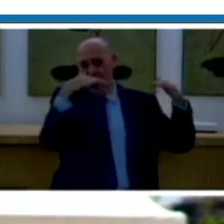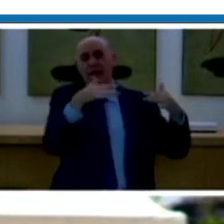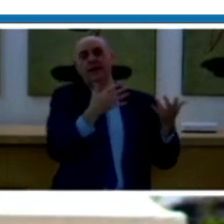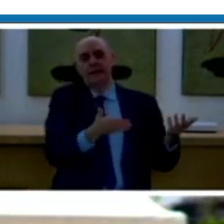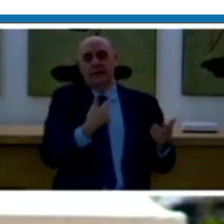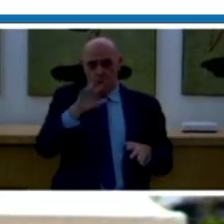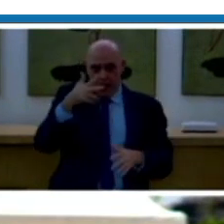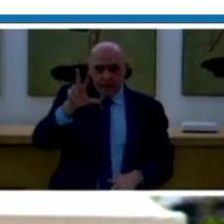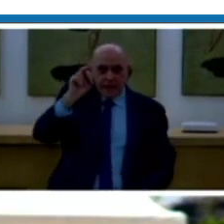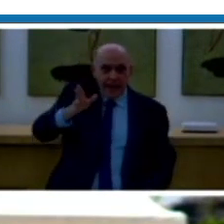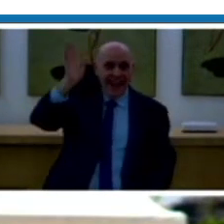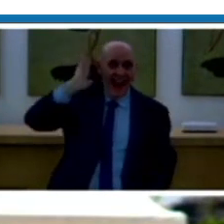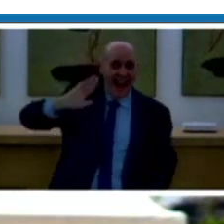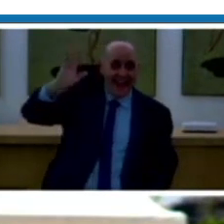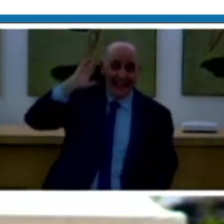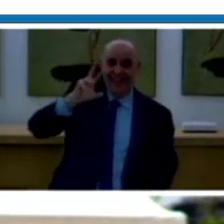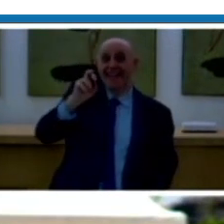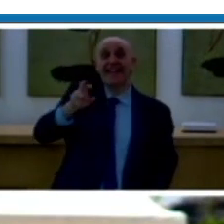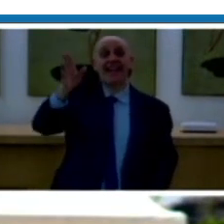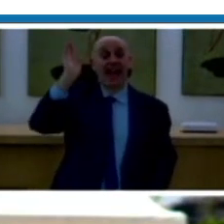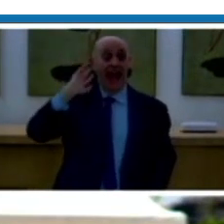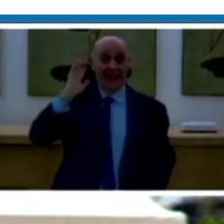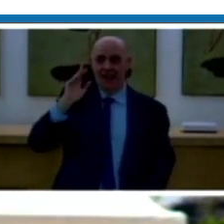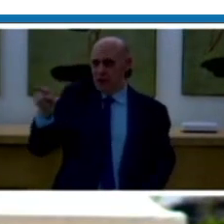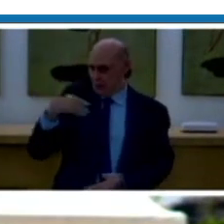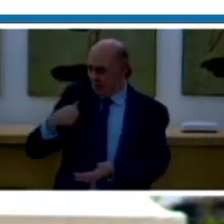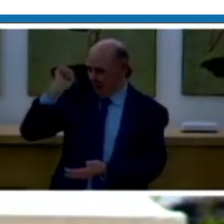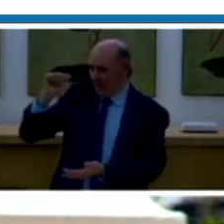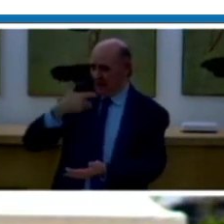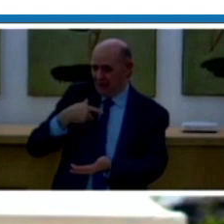30 anni praticamente, peraltro cominciate molto prima.